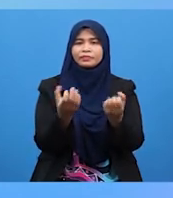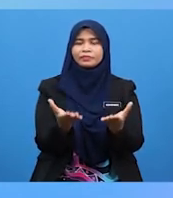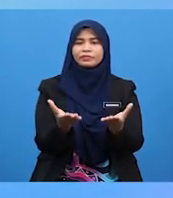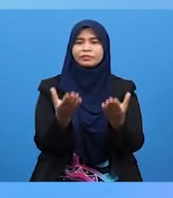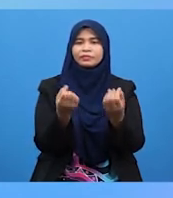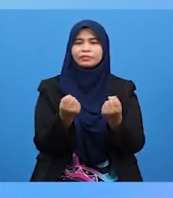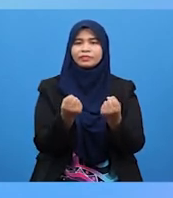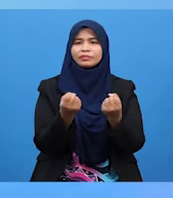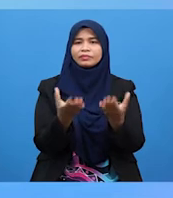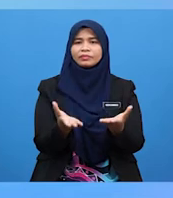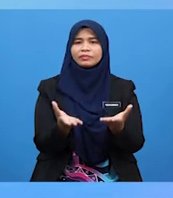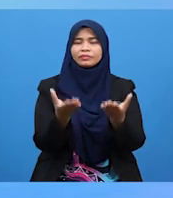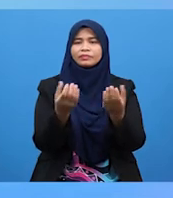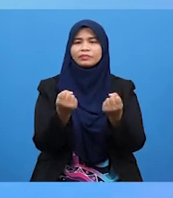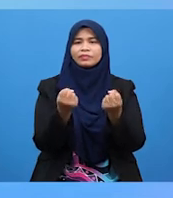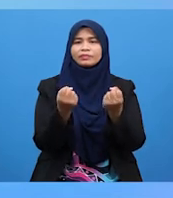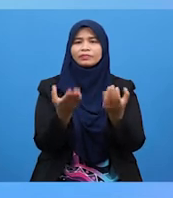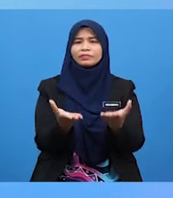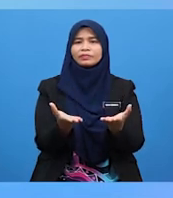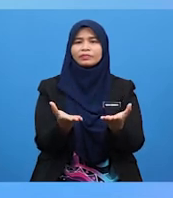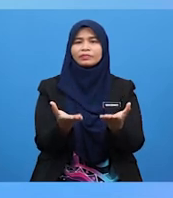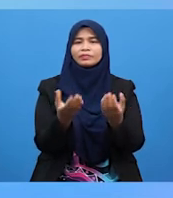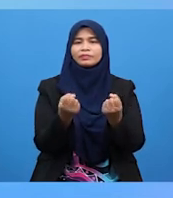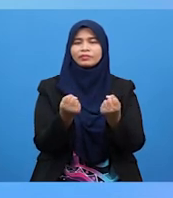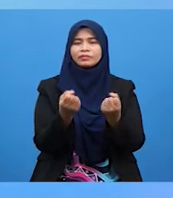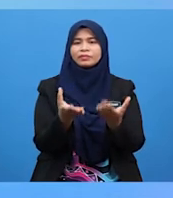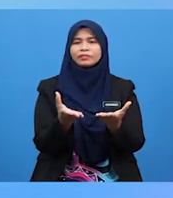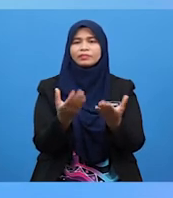Empat Lima